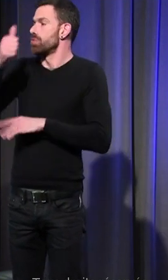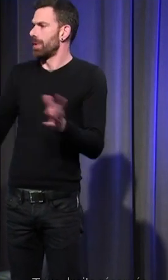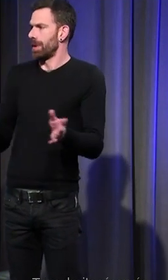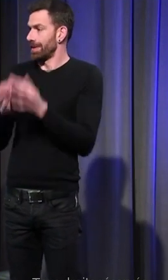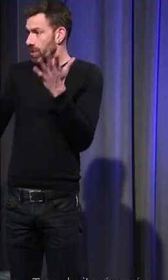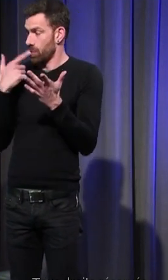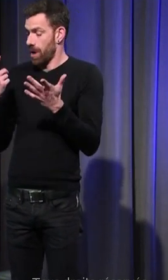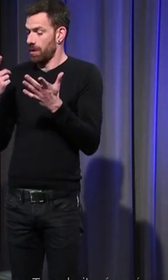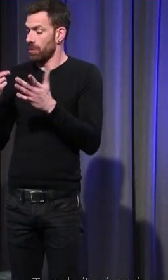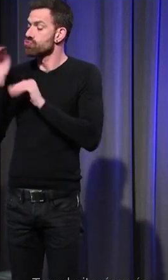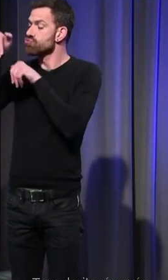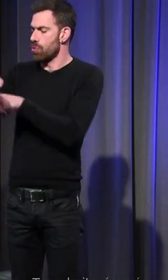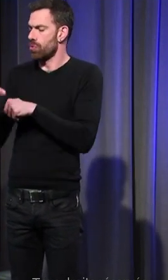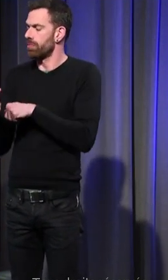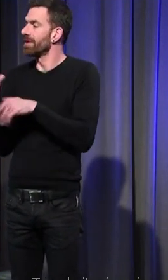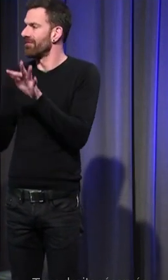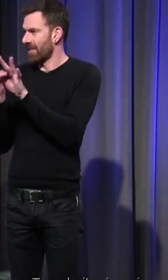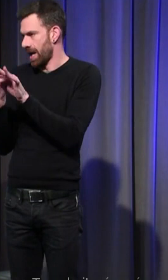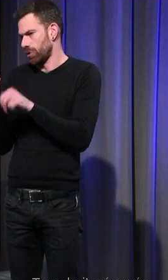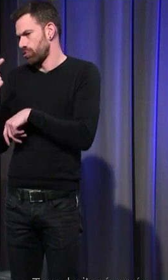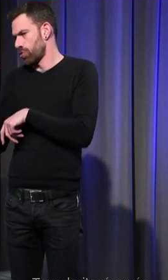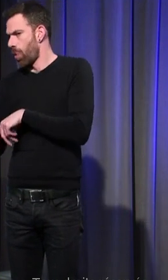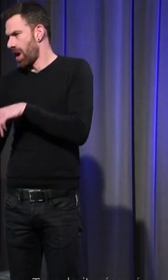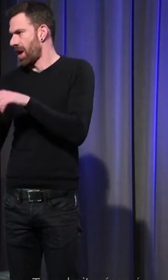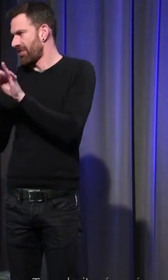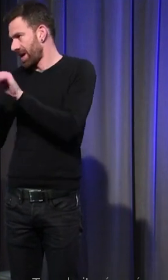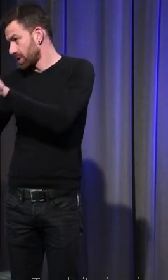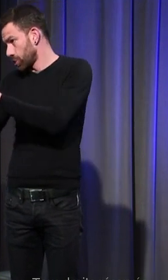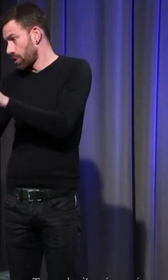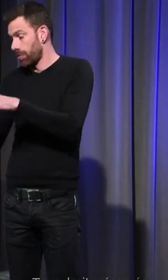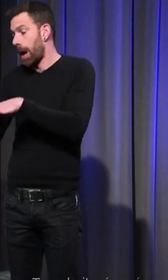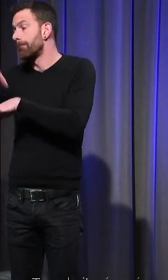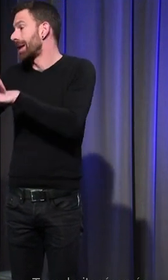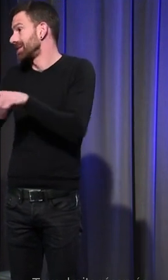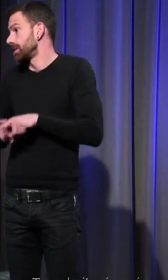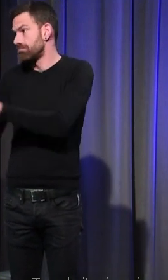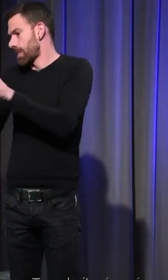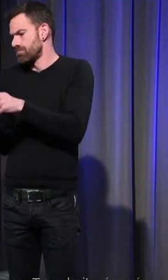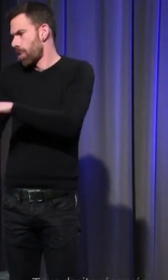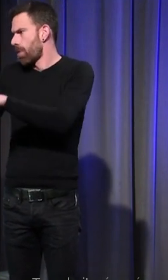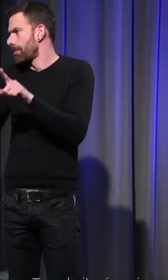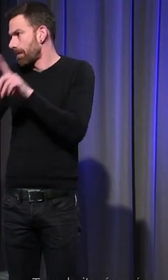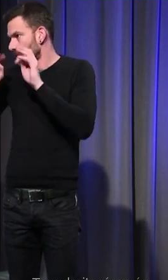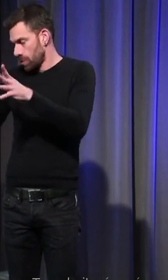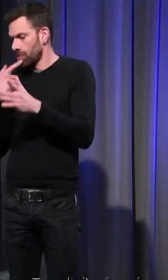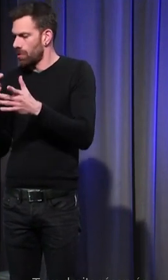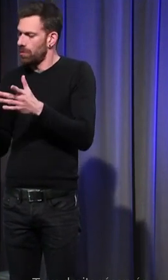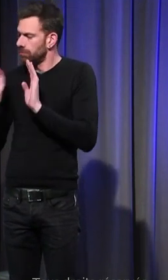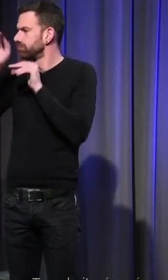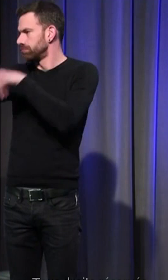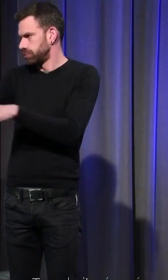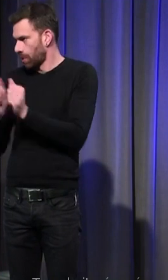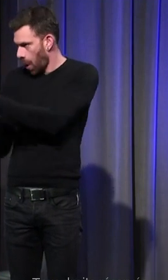les tombes de fratrie deux, trois frères et sœurs qui décèdent d'une même maladie au même moment sont enterrés ensemble garder l'amour